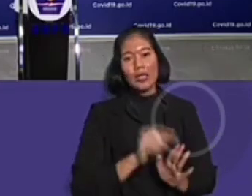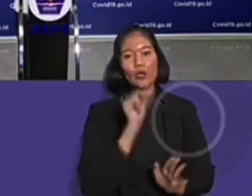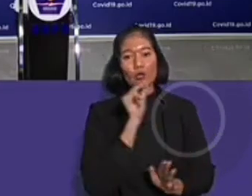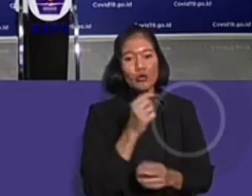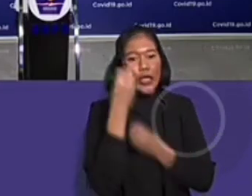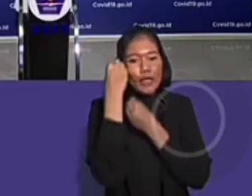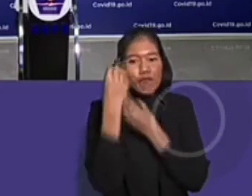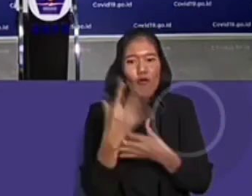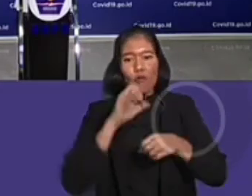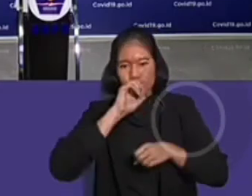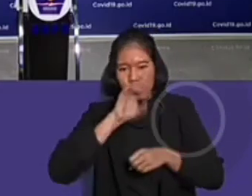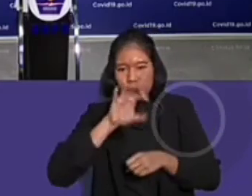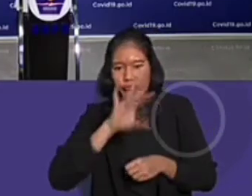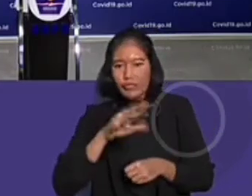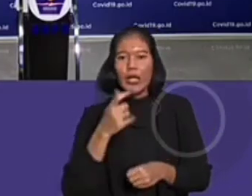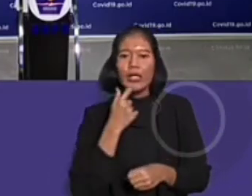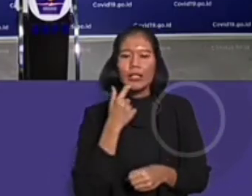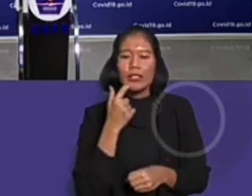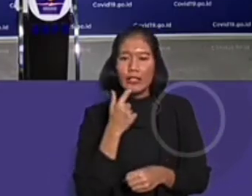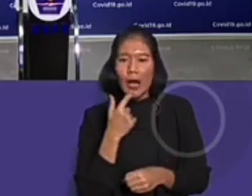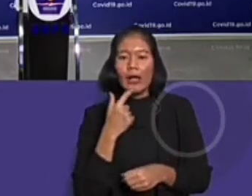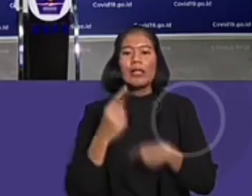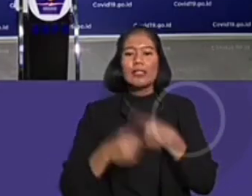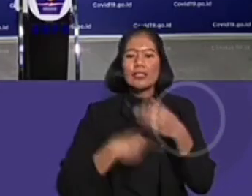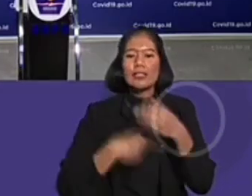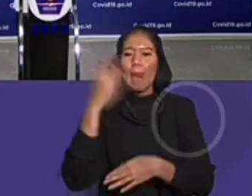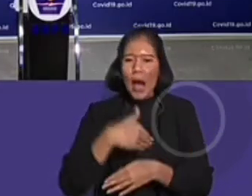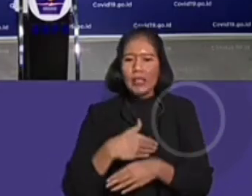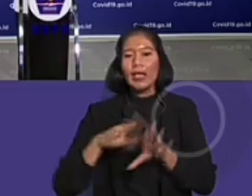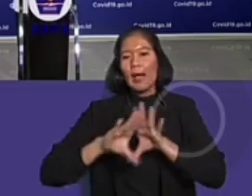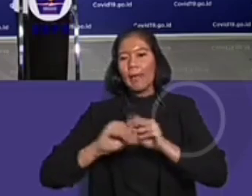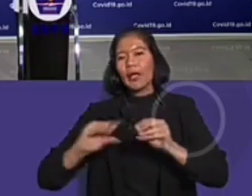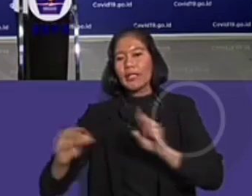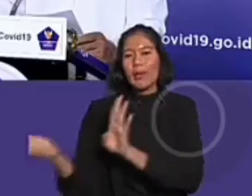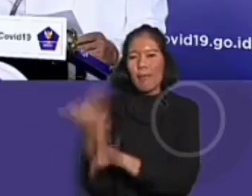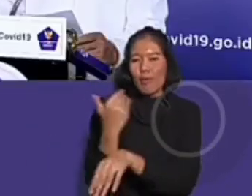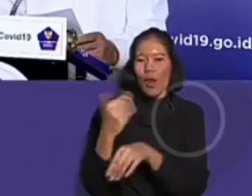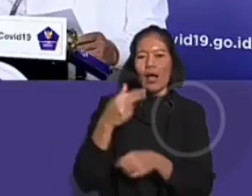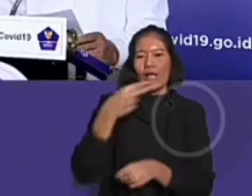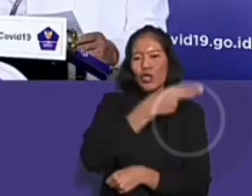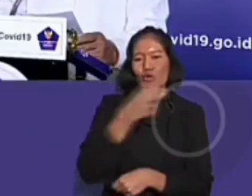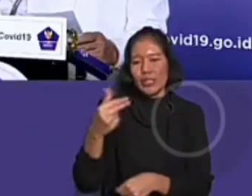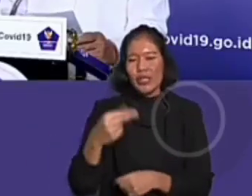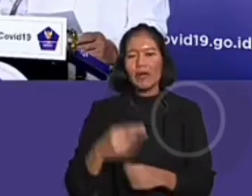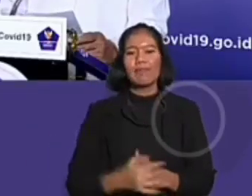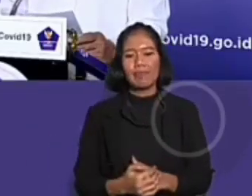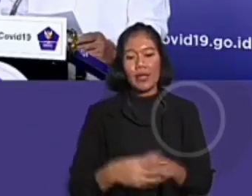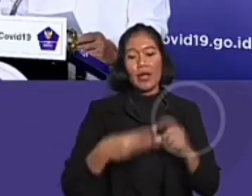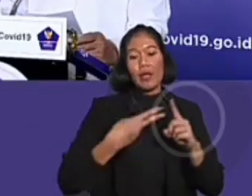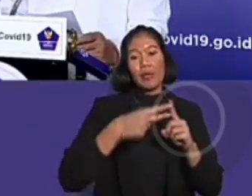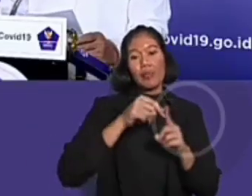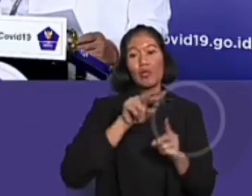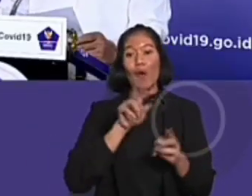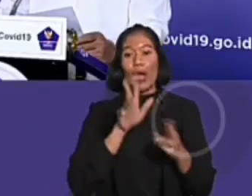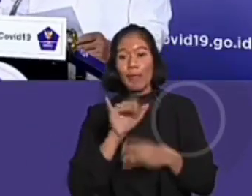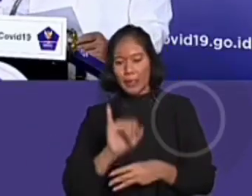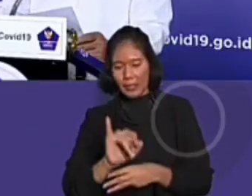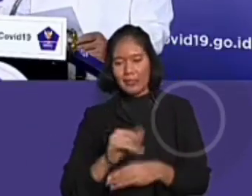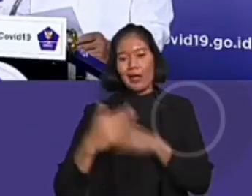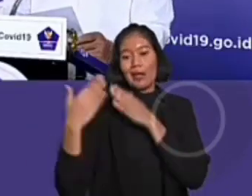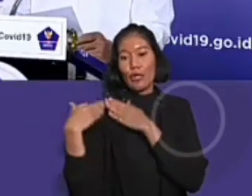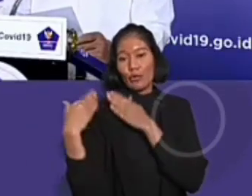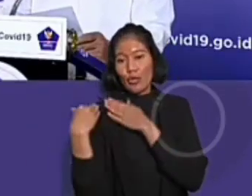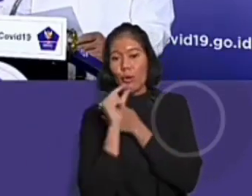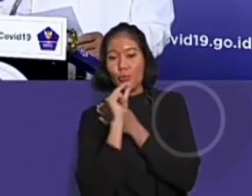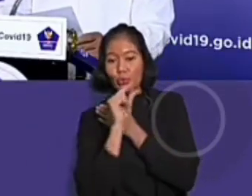pekerja migran secara day by day dan secara real time. Bagi BP-2MI, tanggung jawab melayani